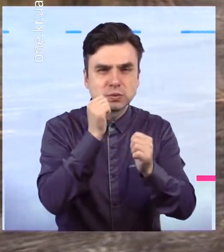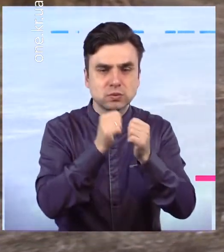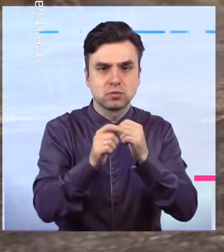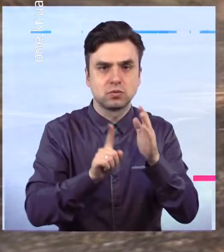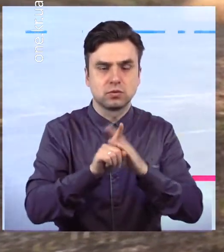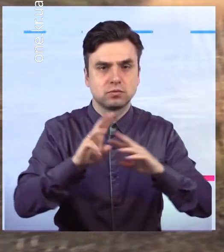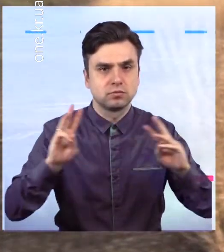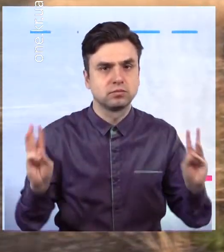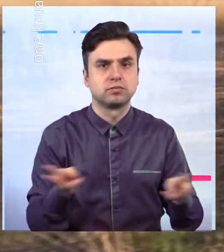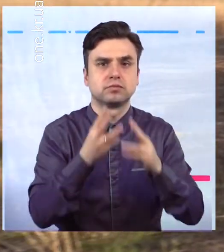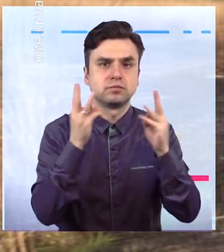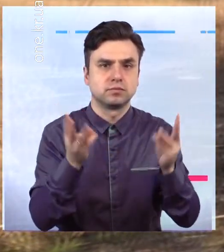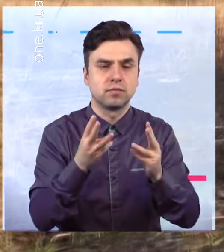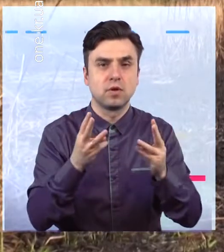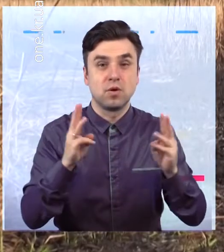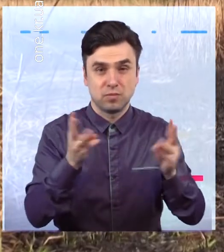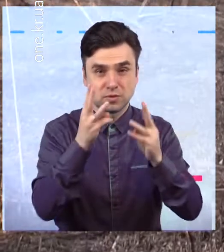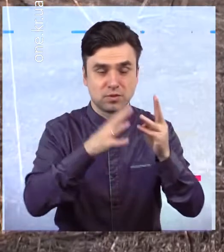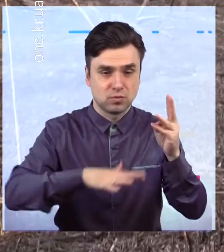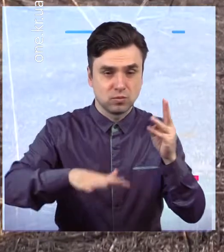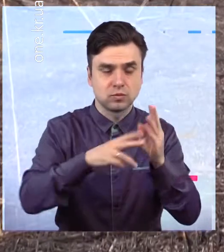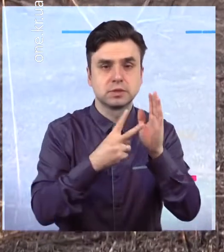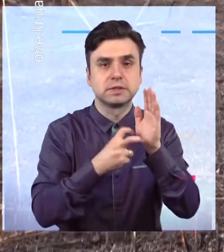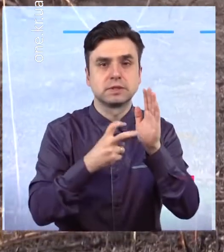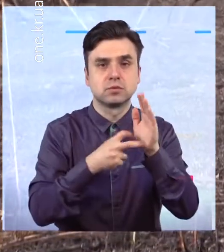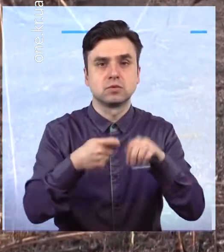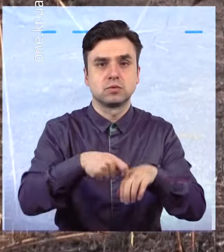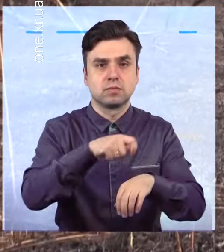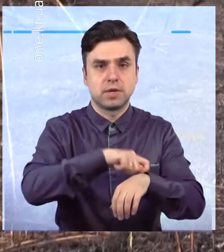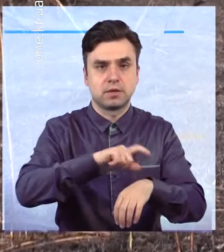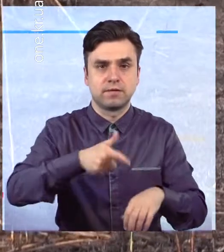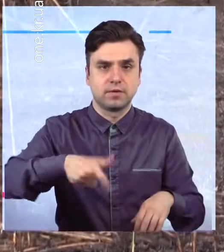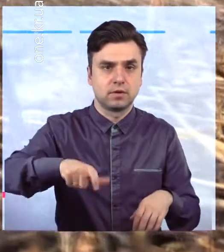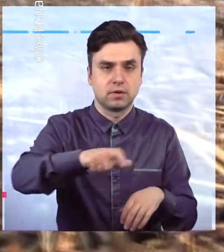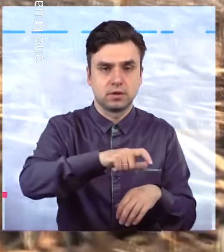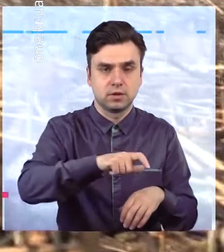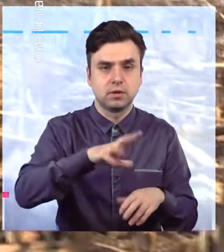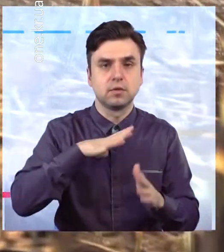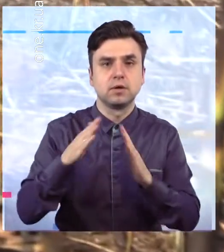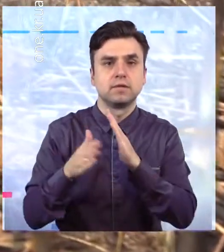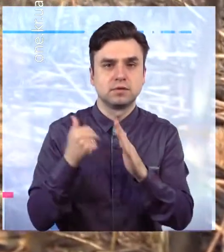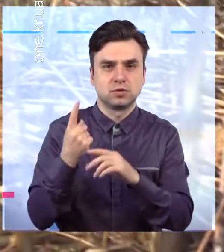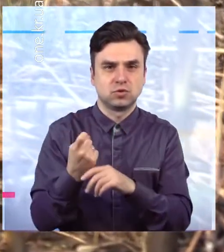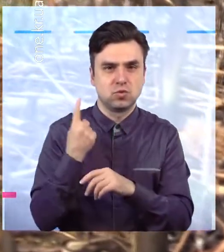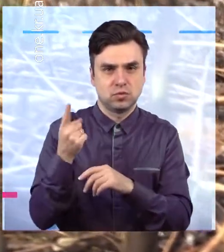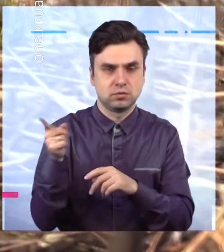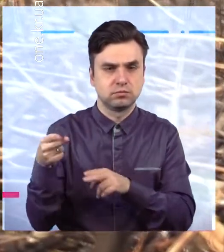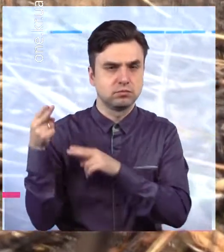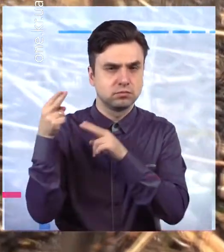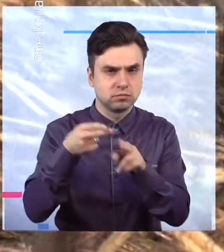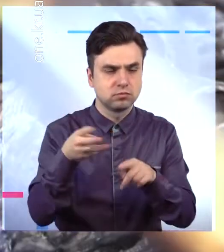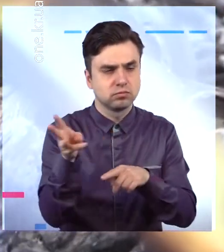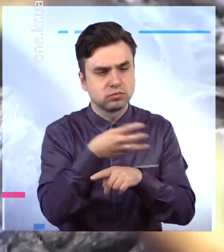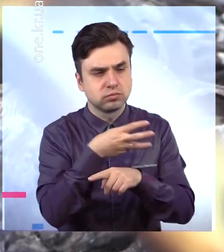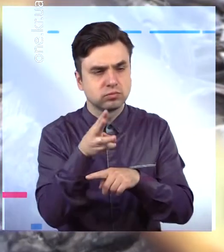площа пожежі в одному з осередків загоряння склала 700 квадратних метрів. Рятувальники, що прибули на виклик, зупинили полум